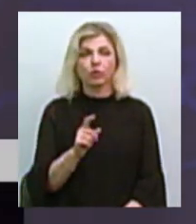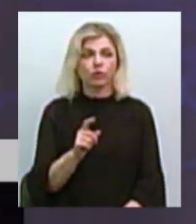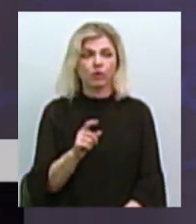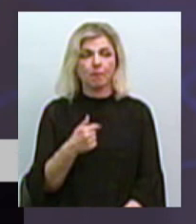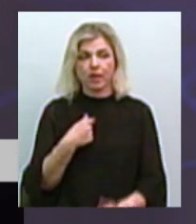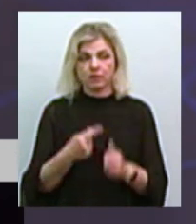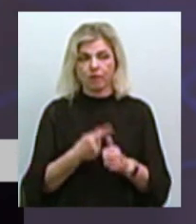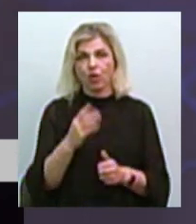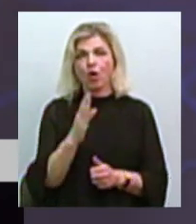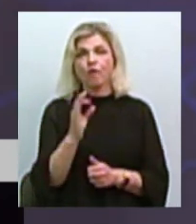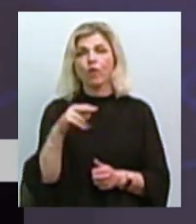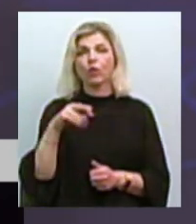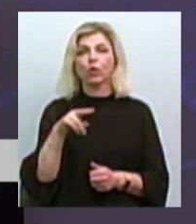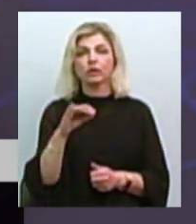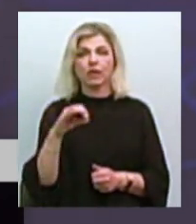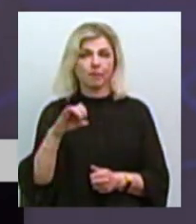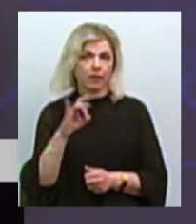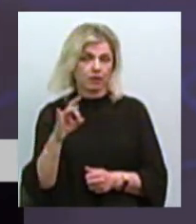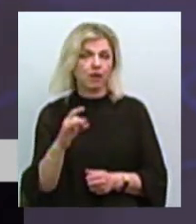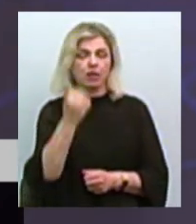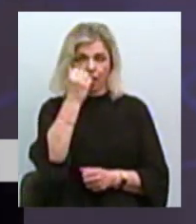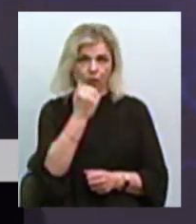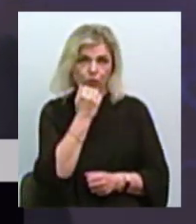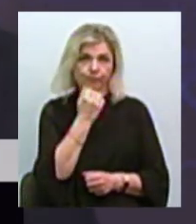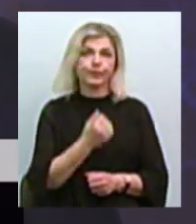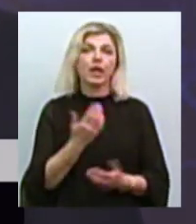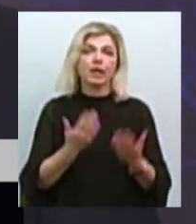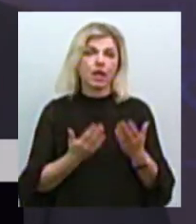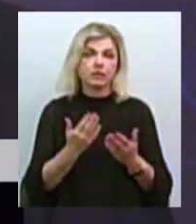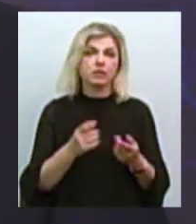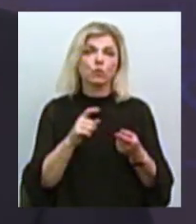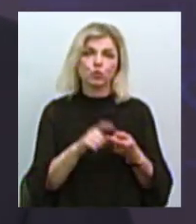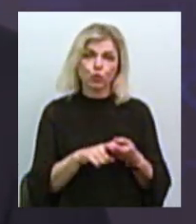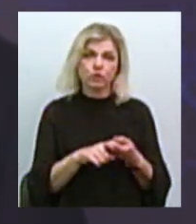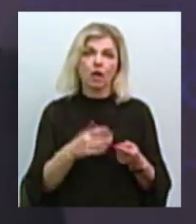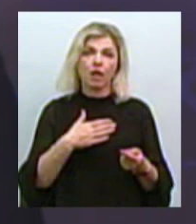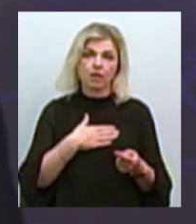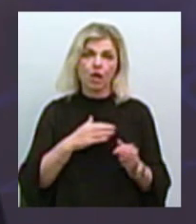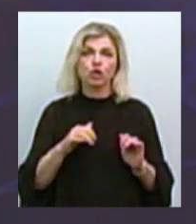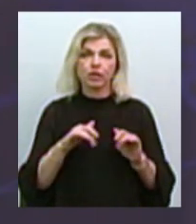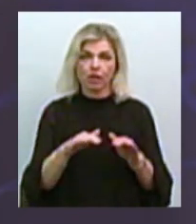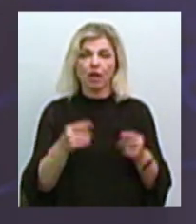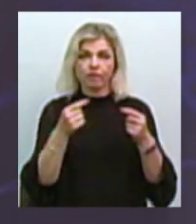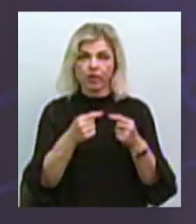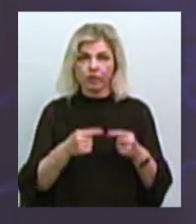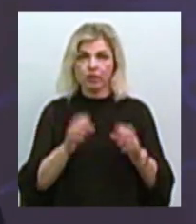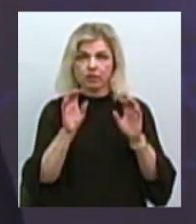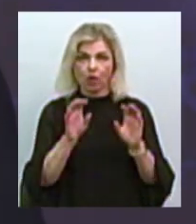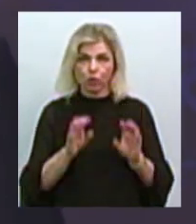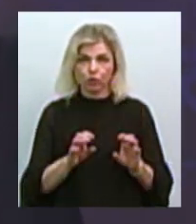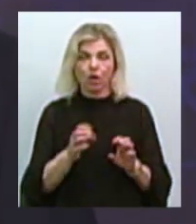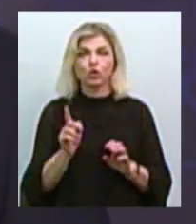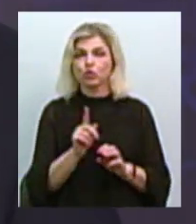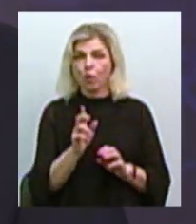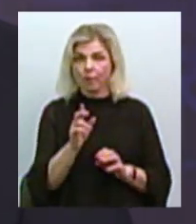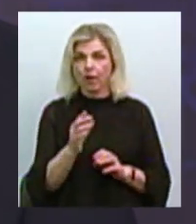Володимир. Володимир, так. Дякую, Володимир. Знову таки, якщо стосується наших дій відповідно до діючого законодавства, то для